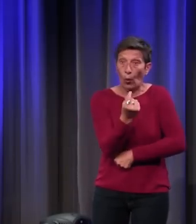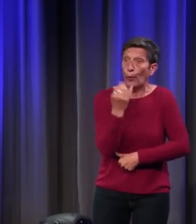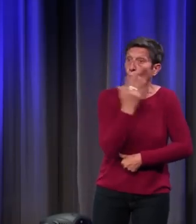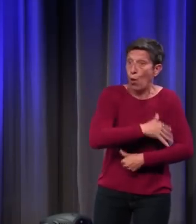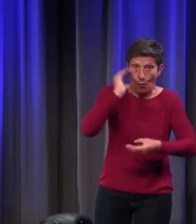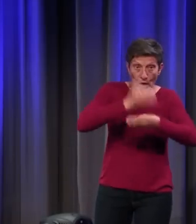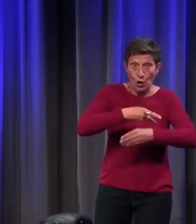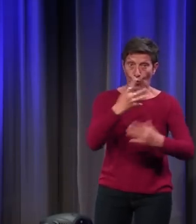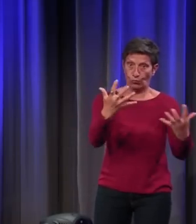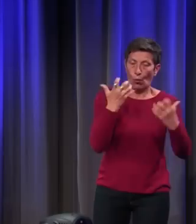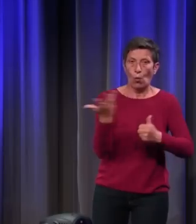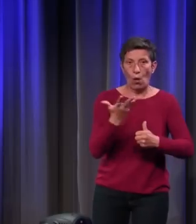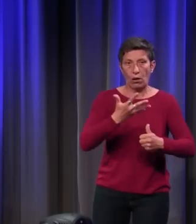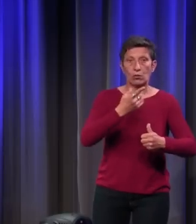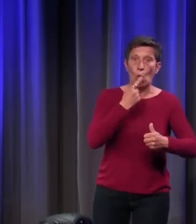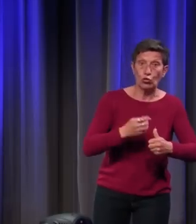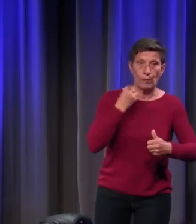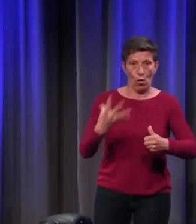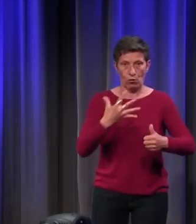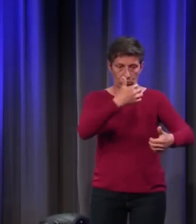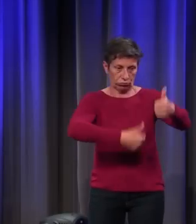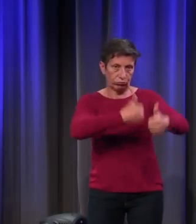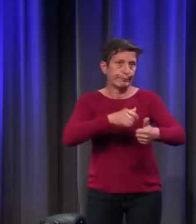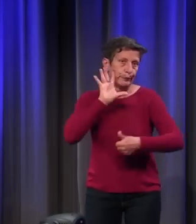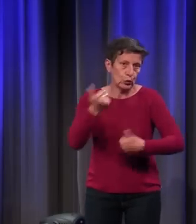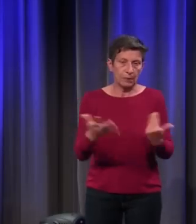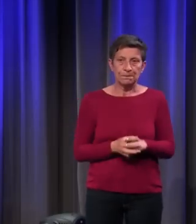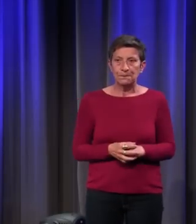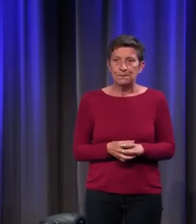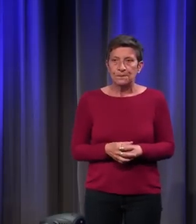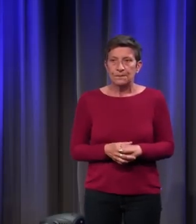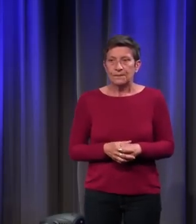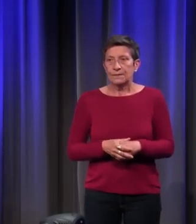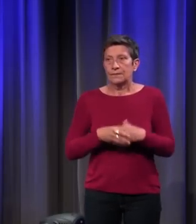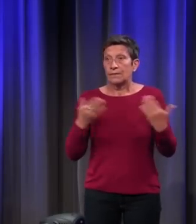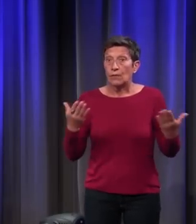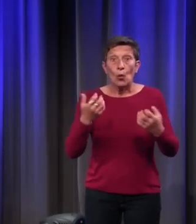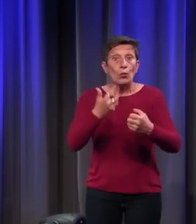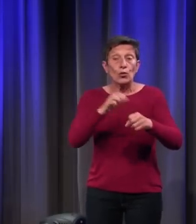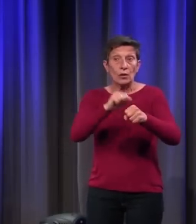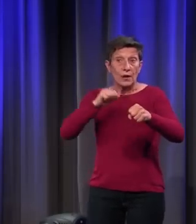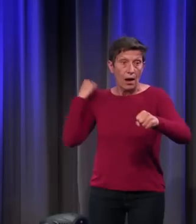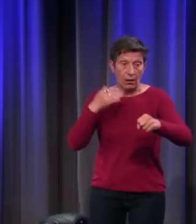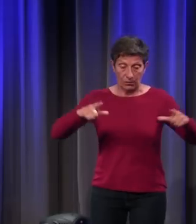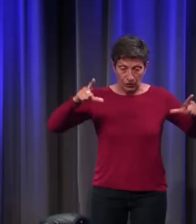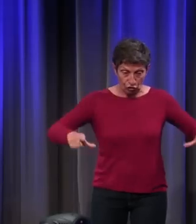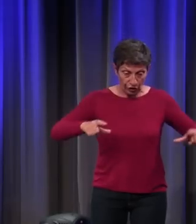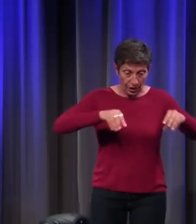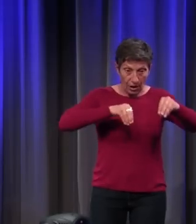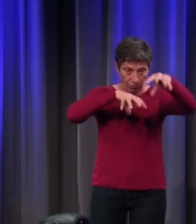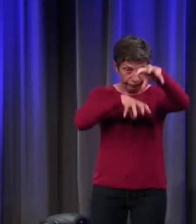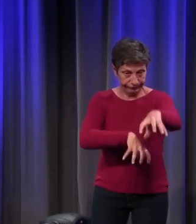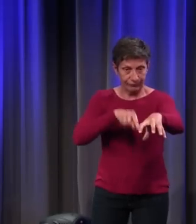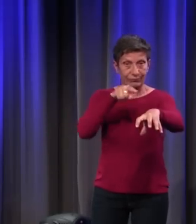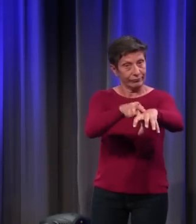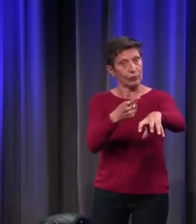Moyen Âge, c'est rouge contre blanc, c'est blanc et rouge. Ça, c'est un couple de contraires. Donc, pendant quelques siècles, sur l'échiquier, va voir s'affronter un